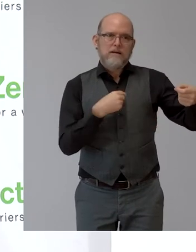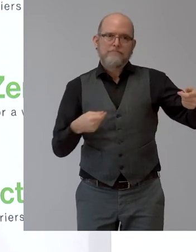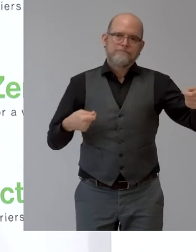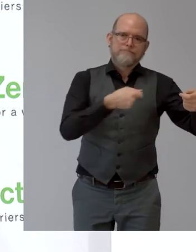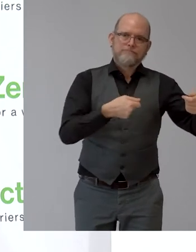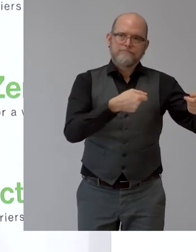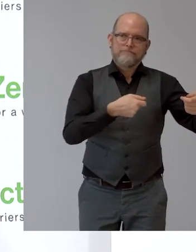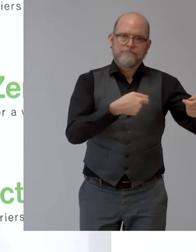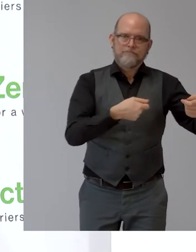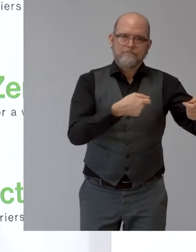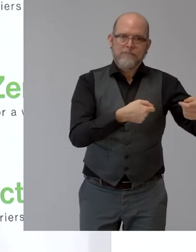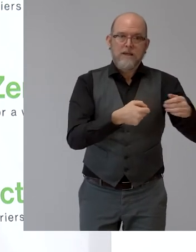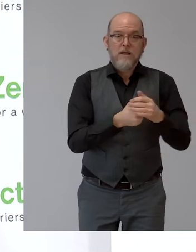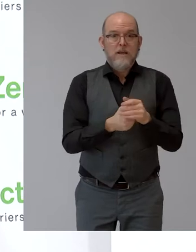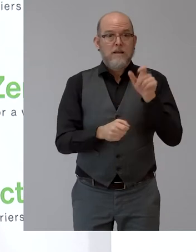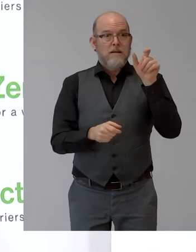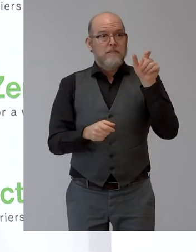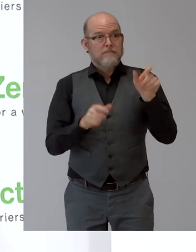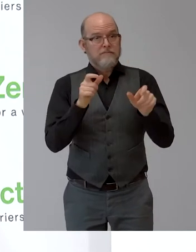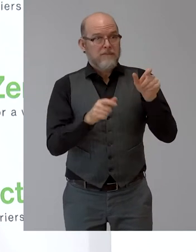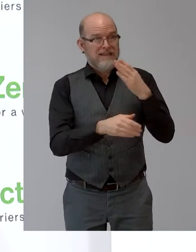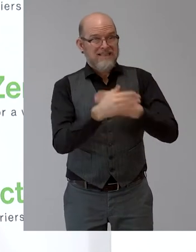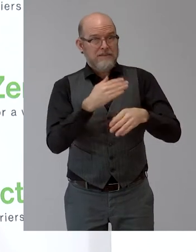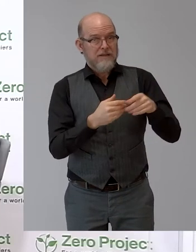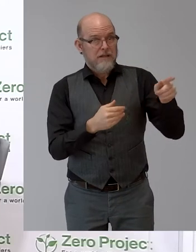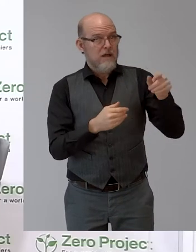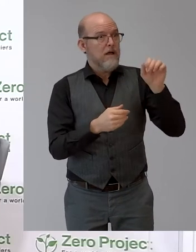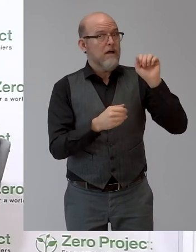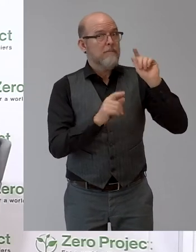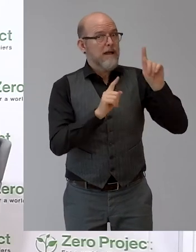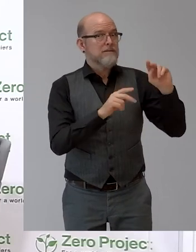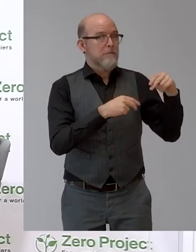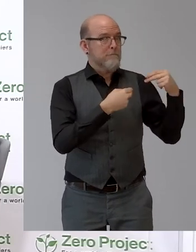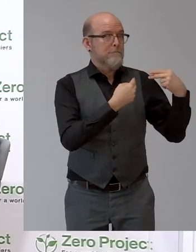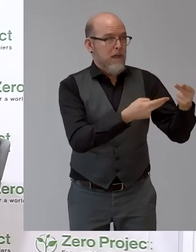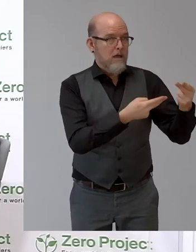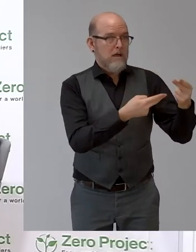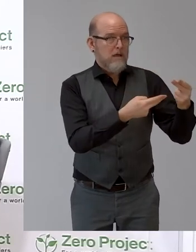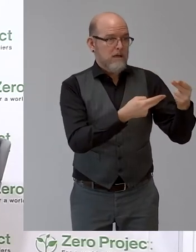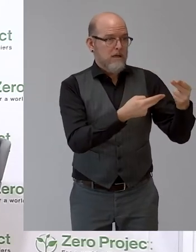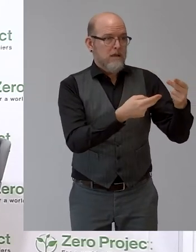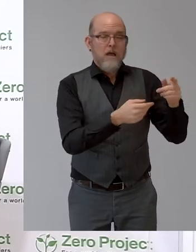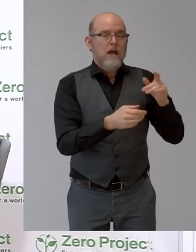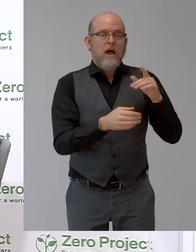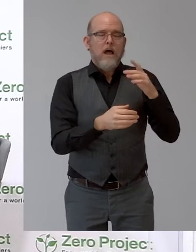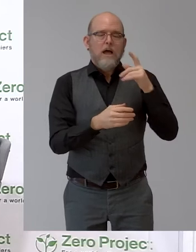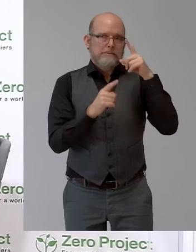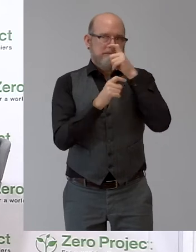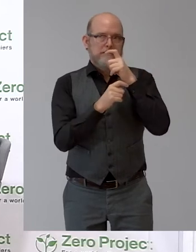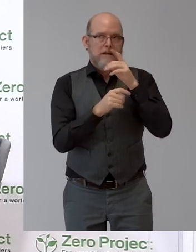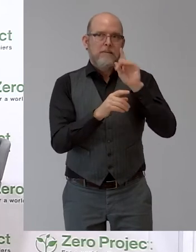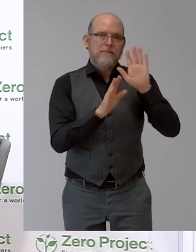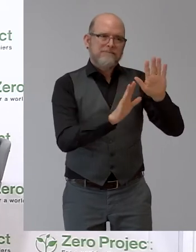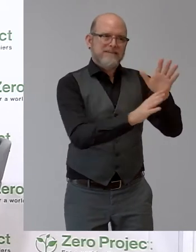schwerer ist, wenn man einmal weg ist, als für Menschen ohne Behinderungen. Das aus Ihrer Sicht gewirkt? Es hat sehr gut gewirkt. Wir sehen, wir hatten jetzt